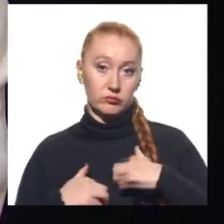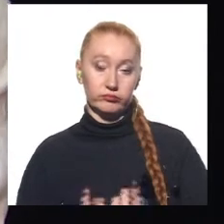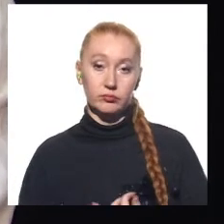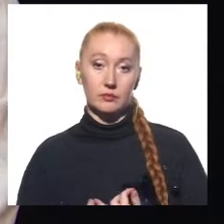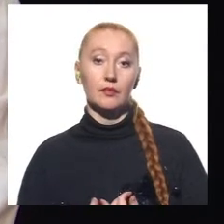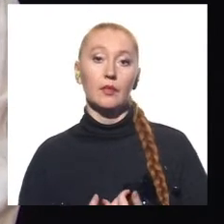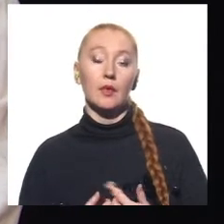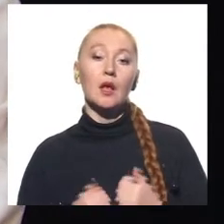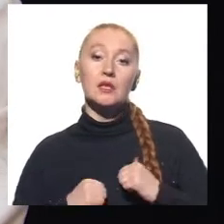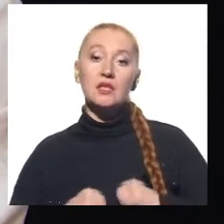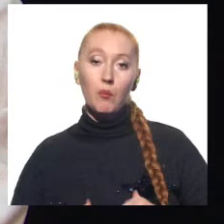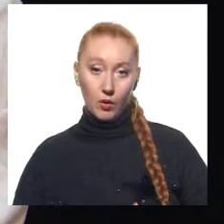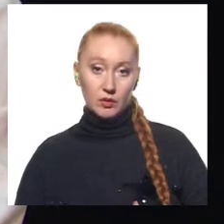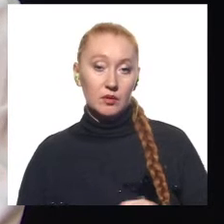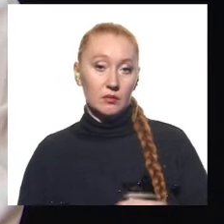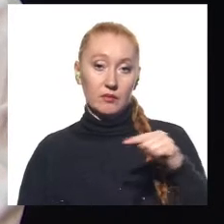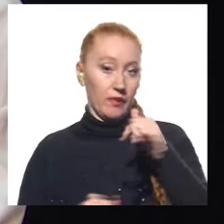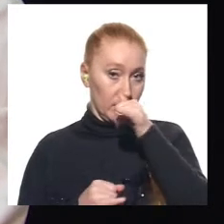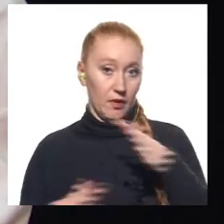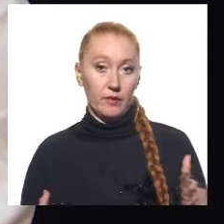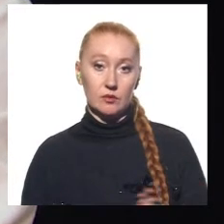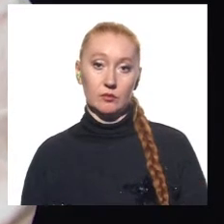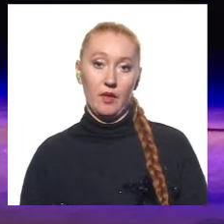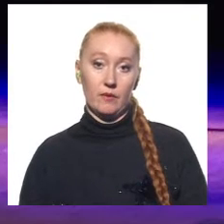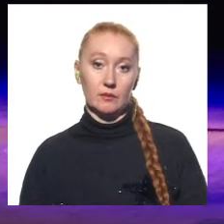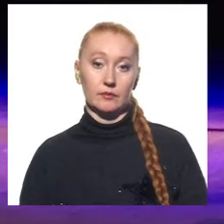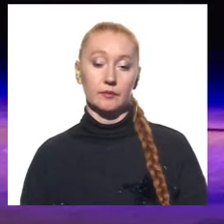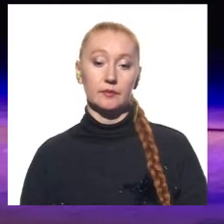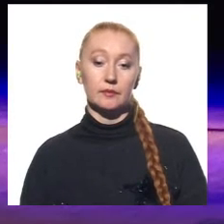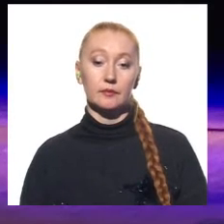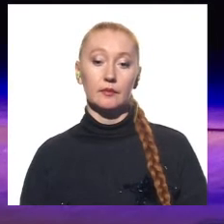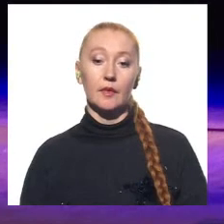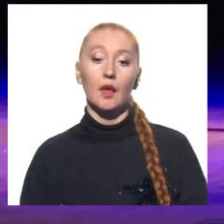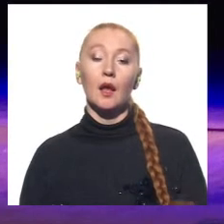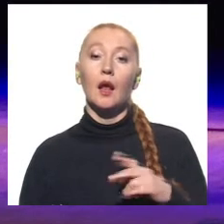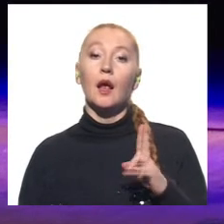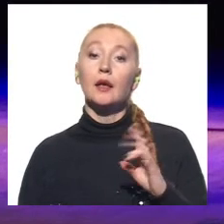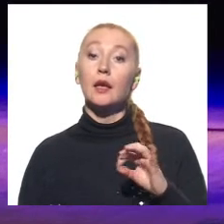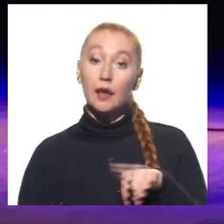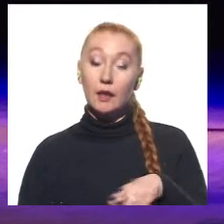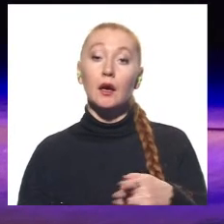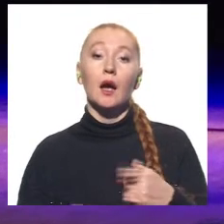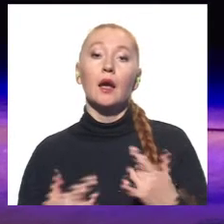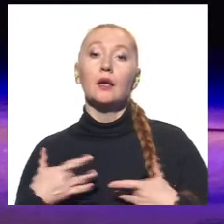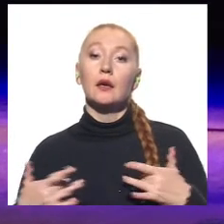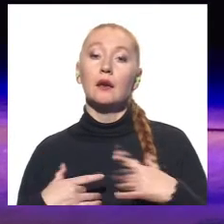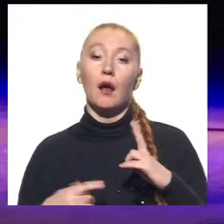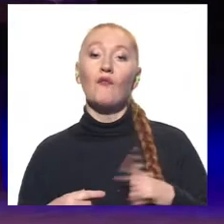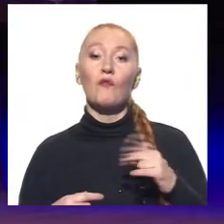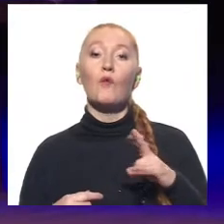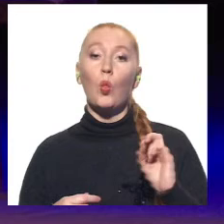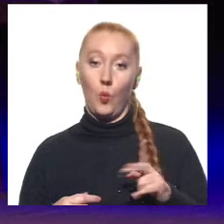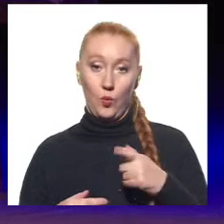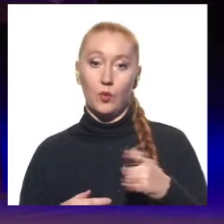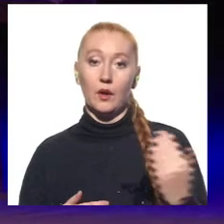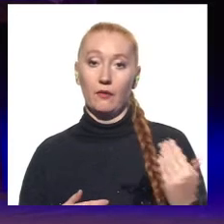Спокійно реагувати на те неможливо. Просто». Роман Кириєнко грає онука діда Івана. Каже, текст у